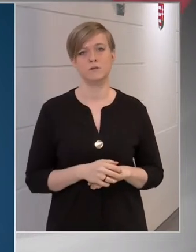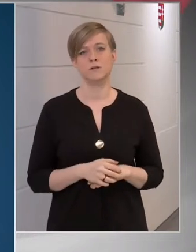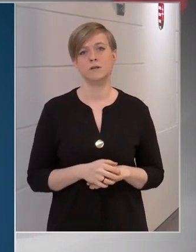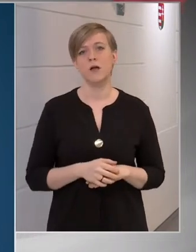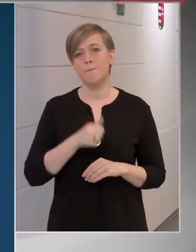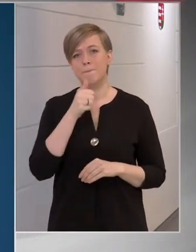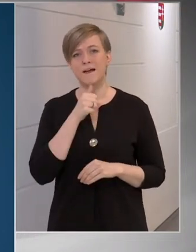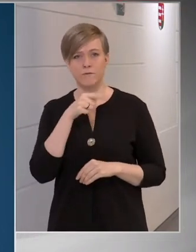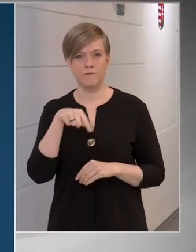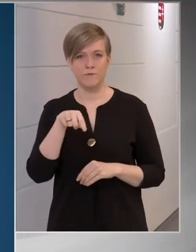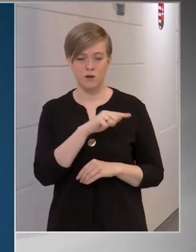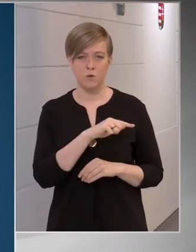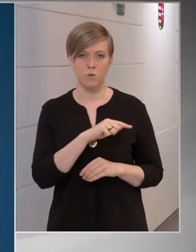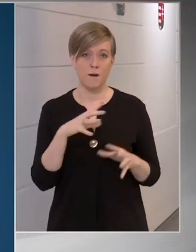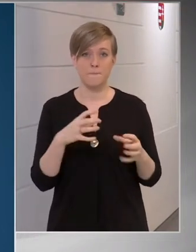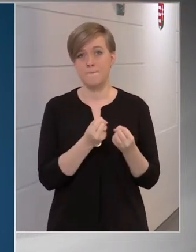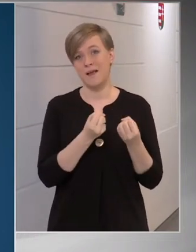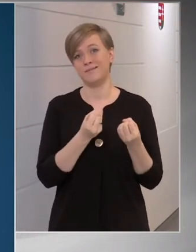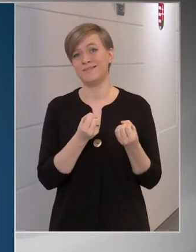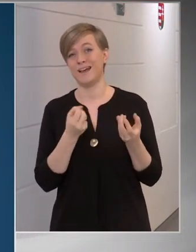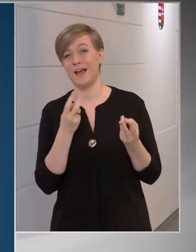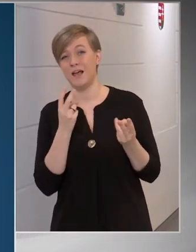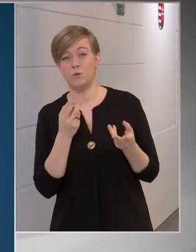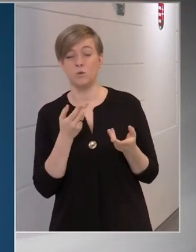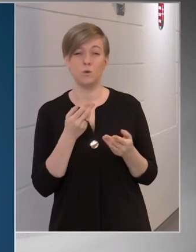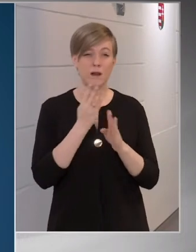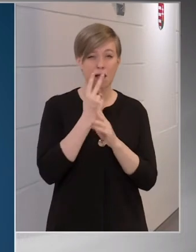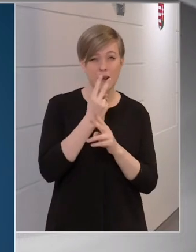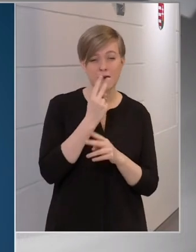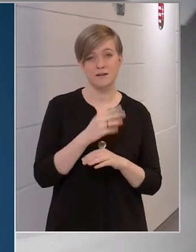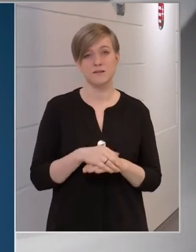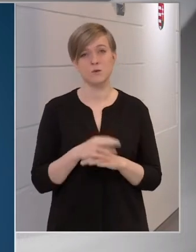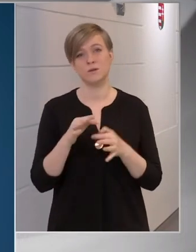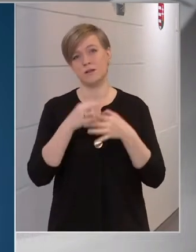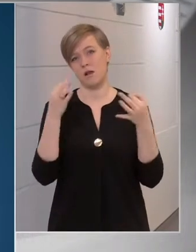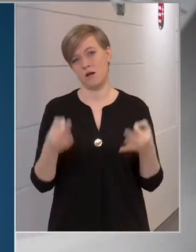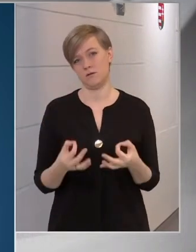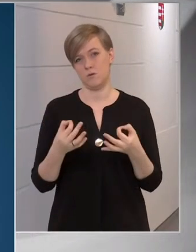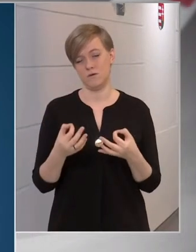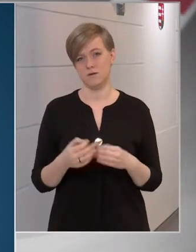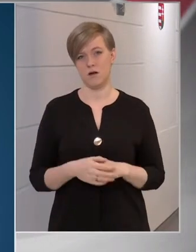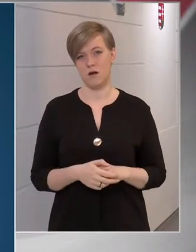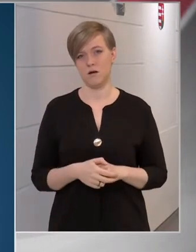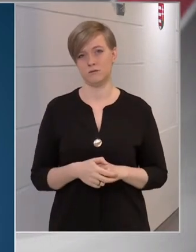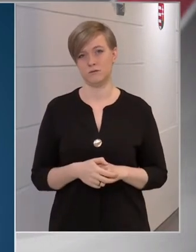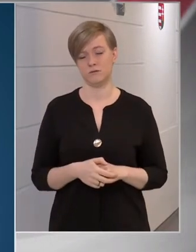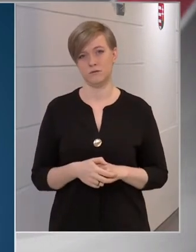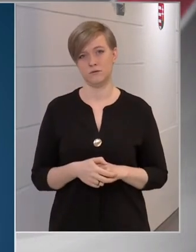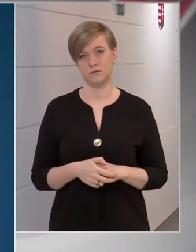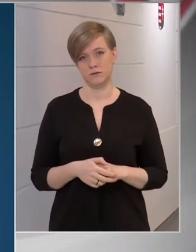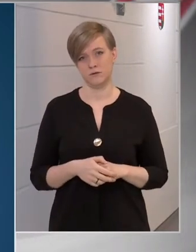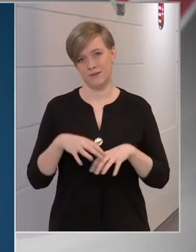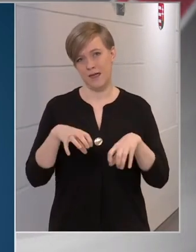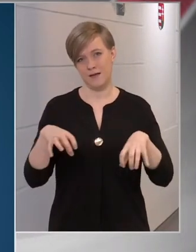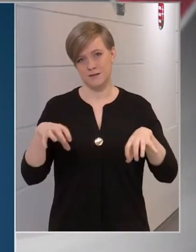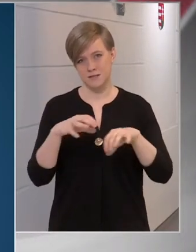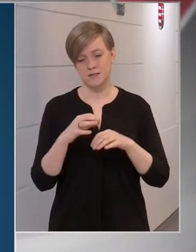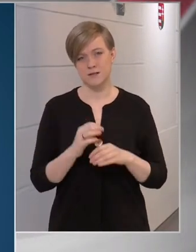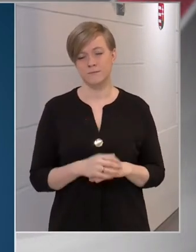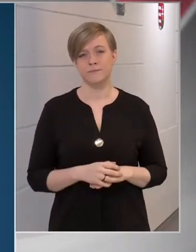pedofilokat mentegető vagy mentegetni látszó nyilatkozatokat tesznek.